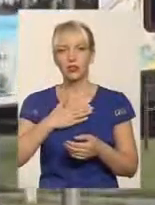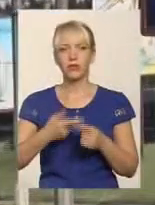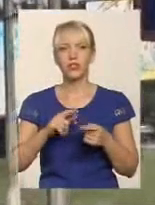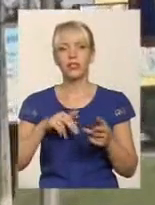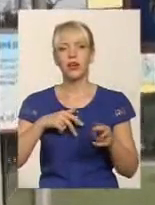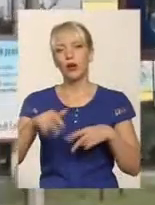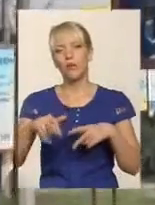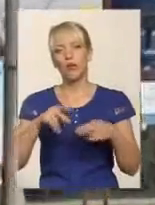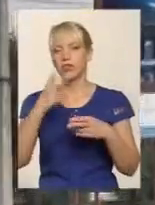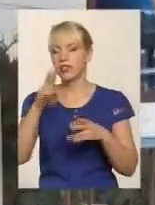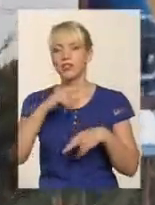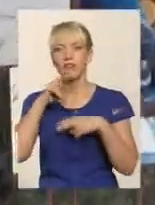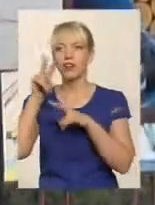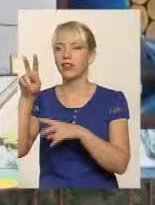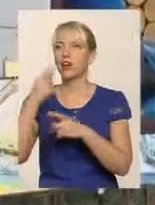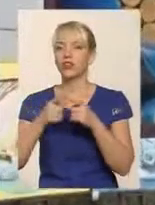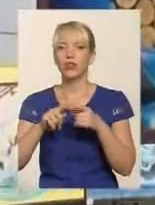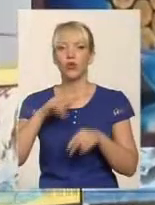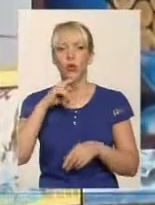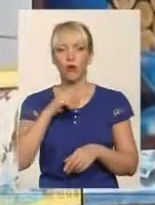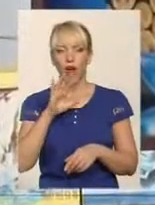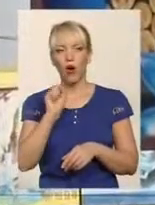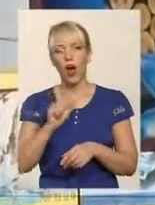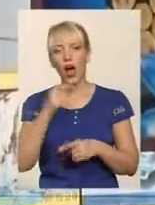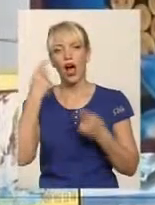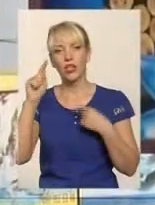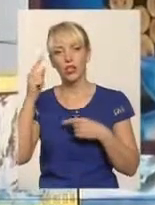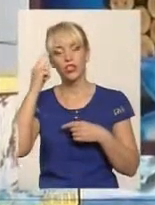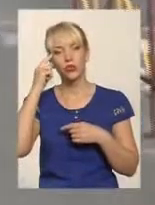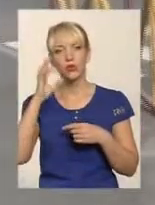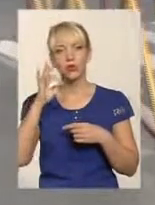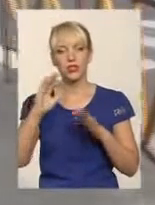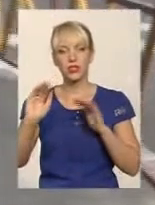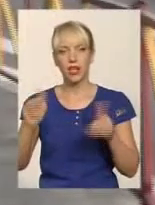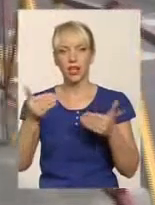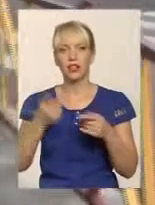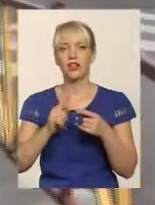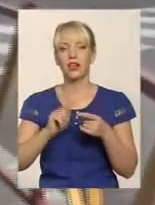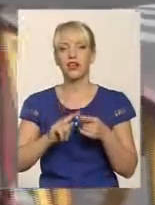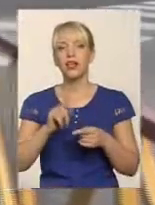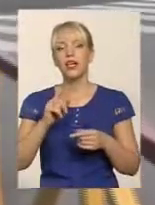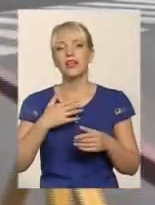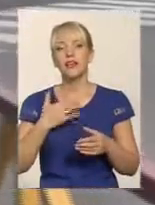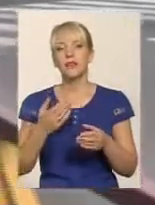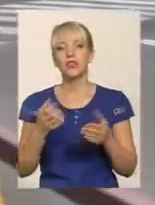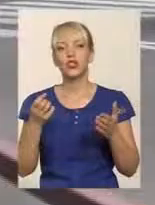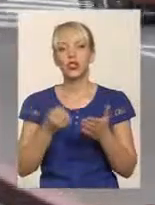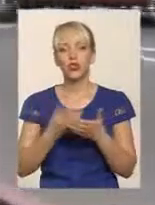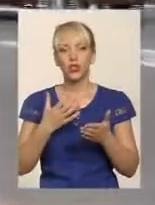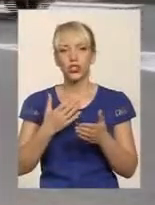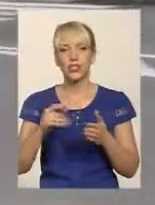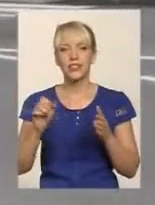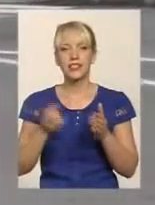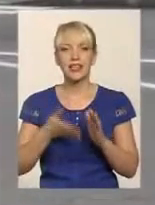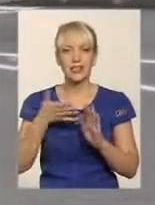повз, інколи навіть не звертаючи на них увагу. Інші ж замислюються над закликами. Здорожчання витрати з сімейних бюджетів на